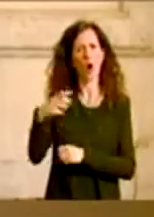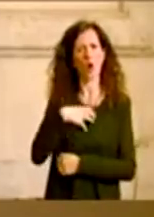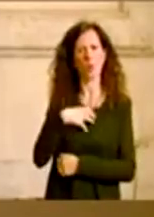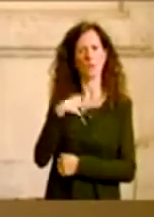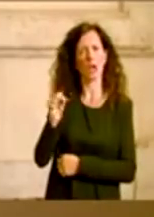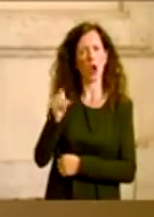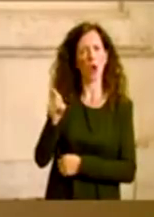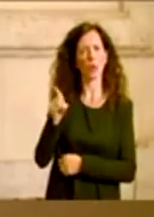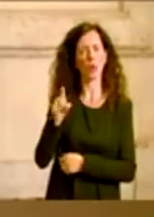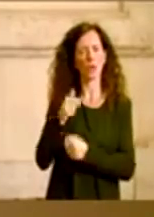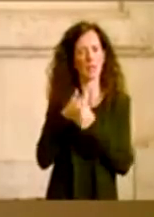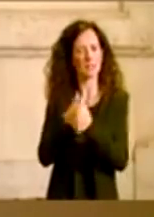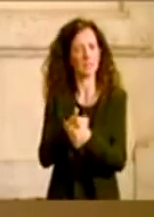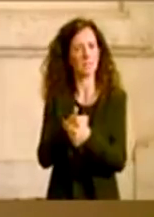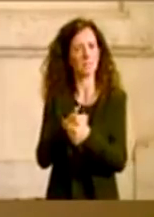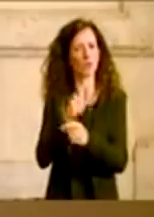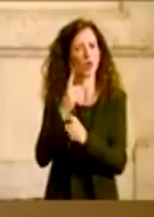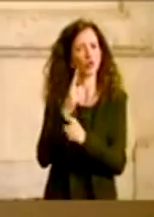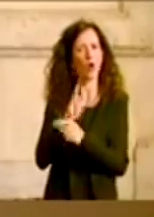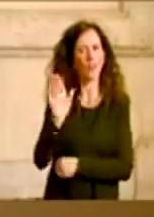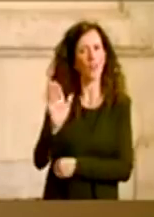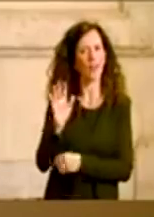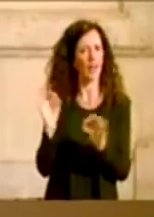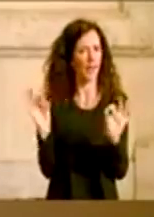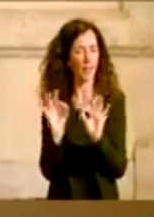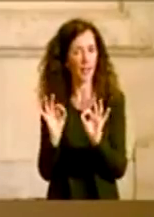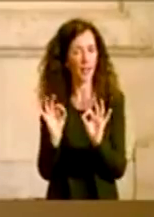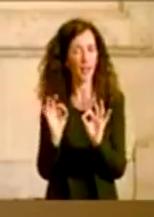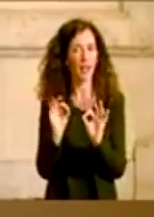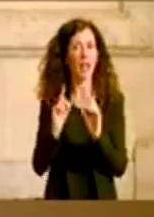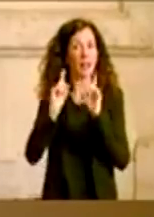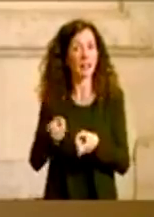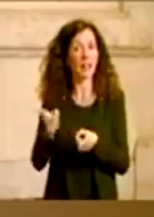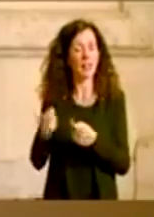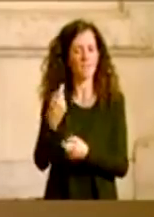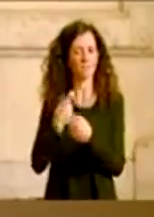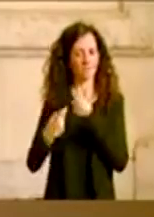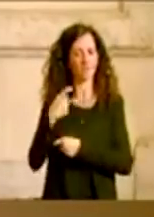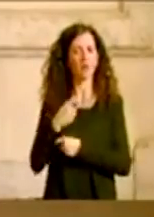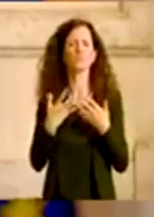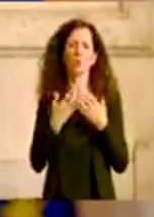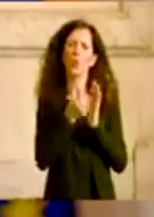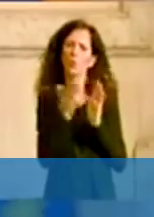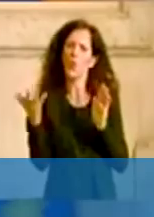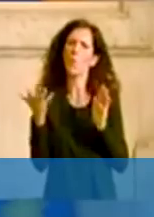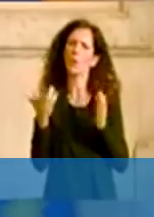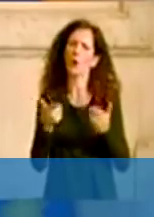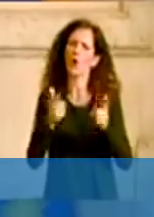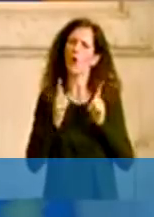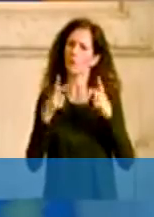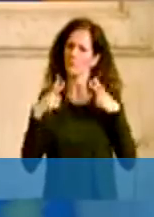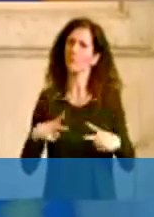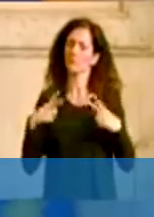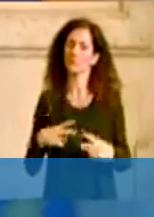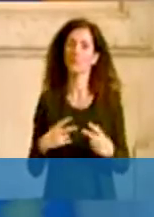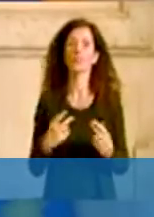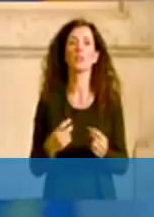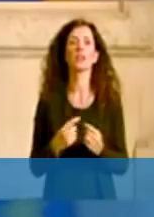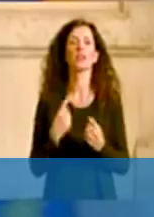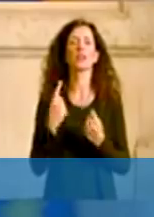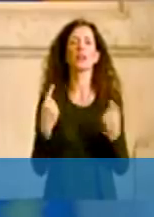compiti principali e quindi deve fare un passo indietro oppure no? Grazie. Per quanto riguarda Arcuri,